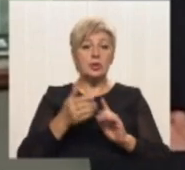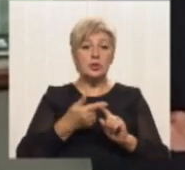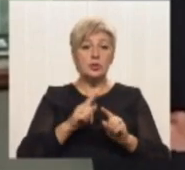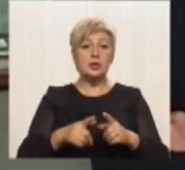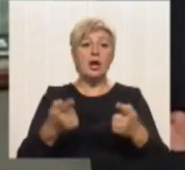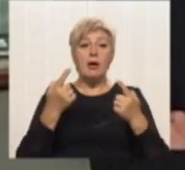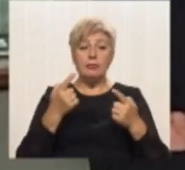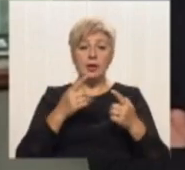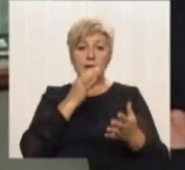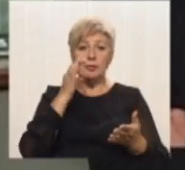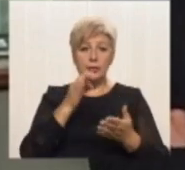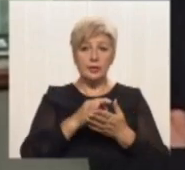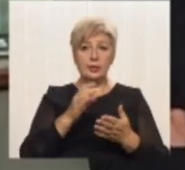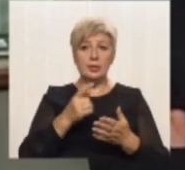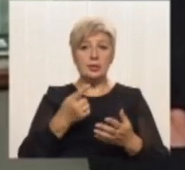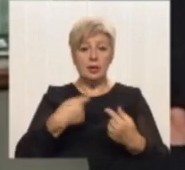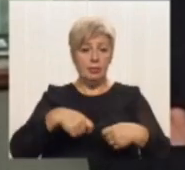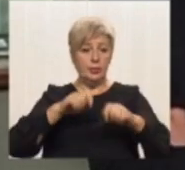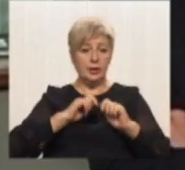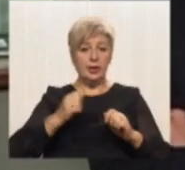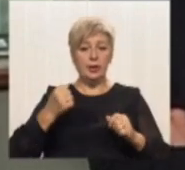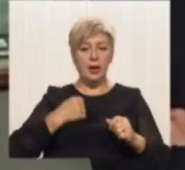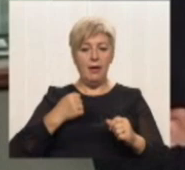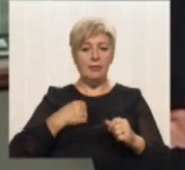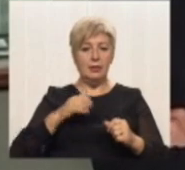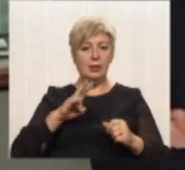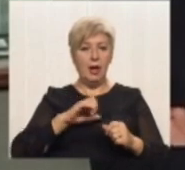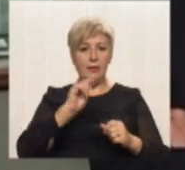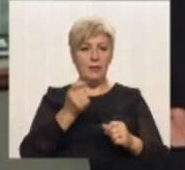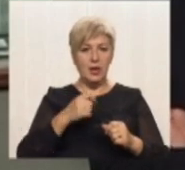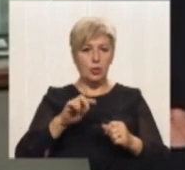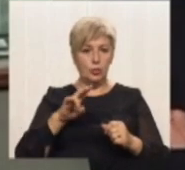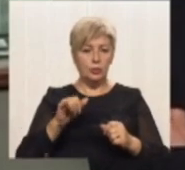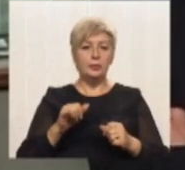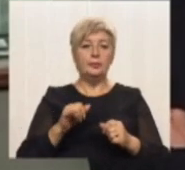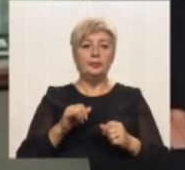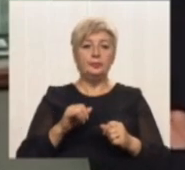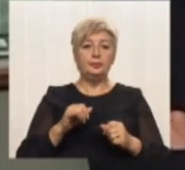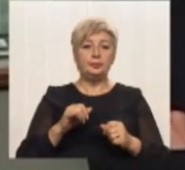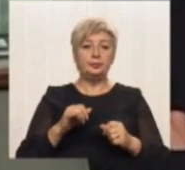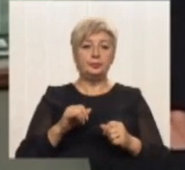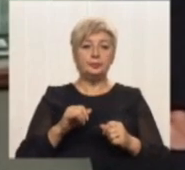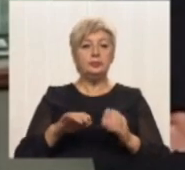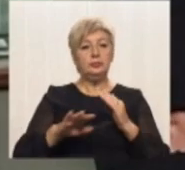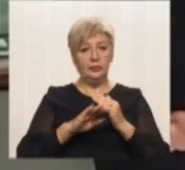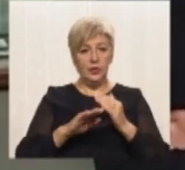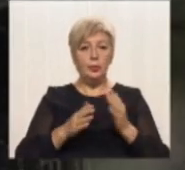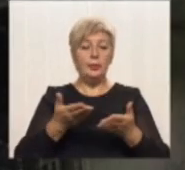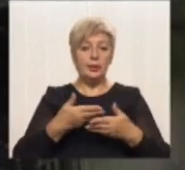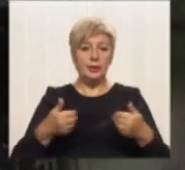експонат передати на Збройний підрозділ. Тобто, ризикуючи там своїм якимось положенням службовим, допомогли нам.